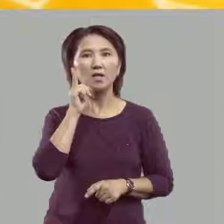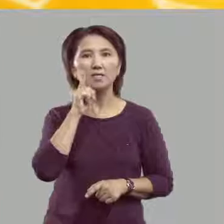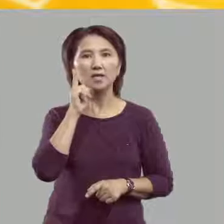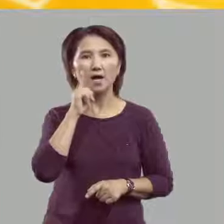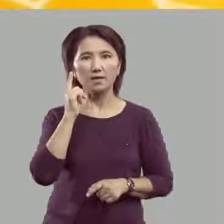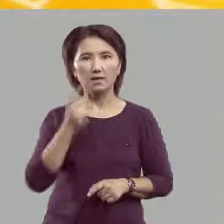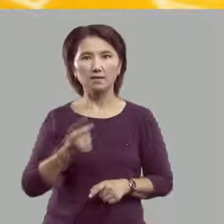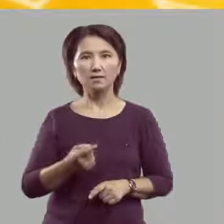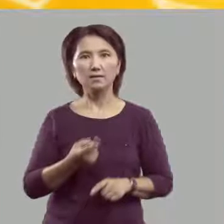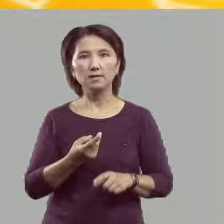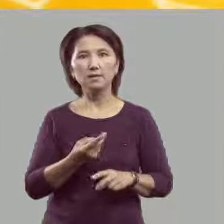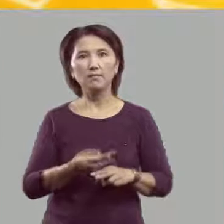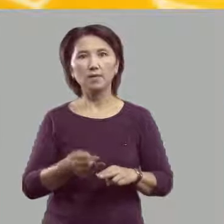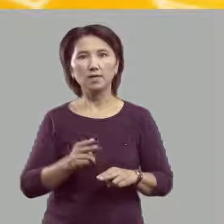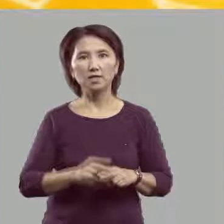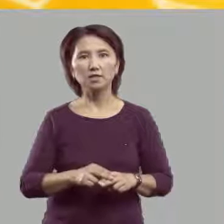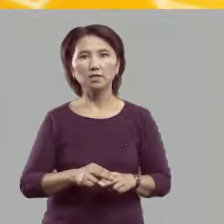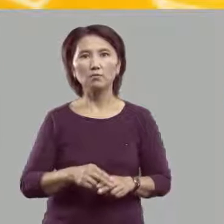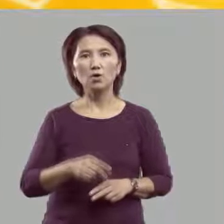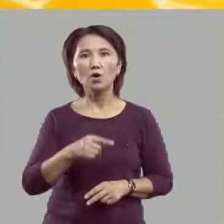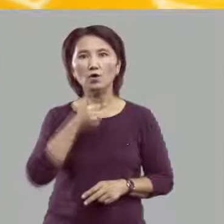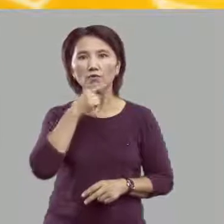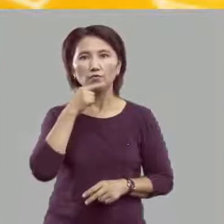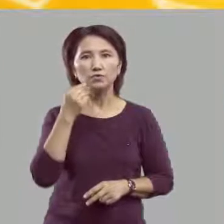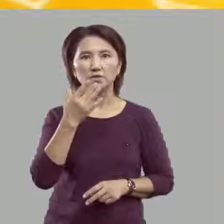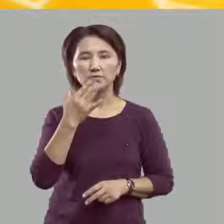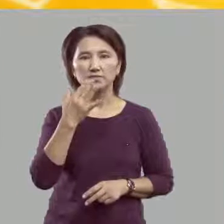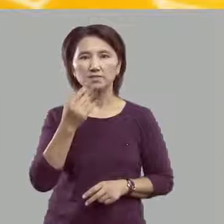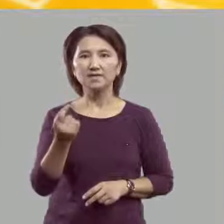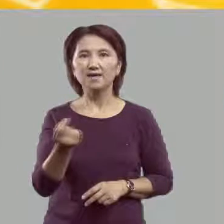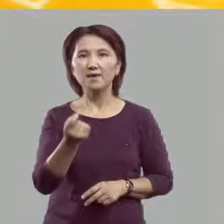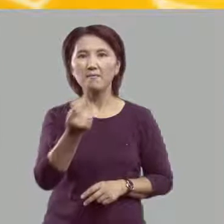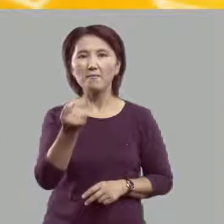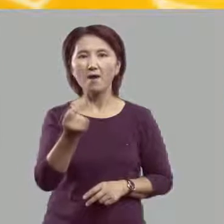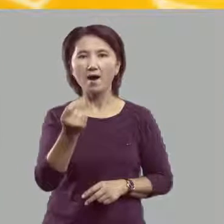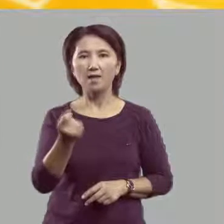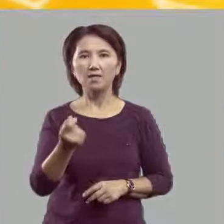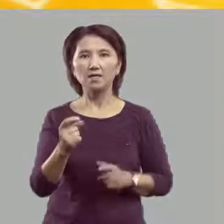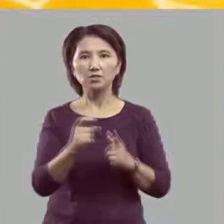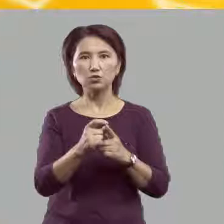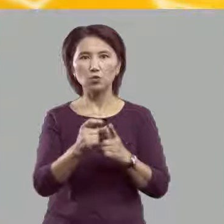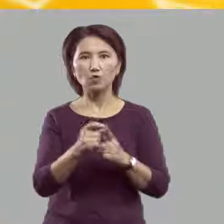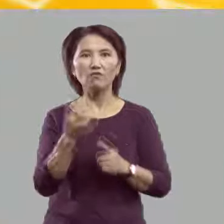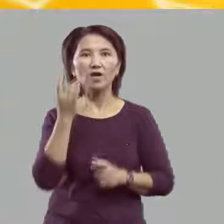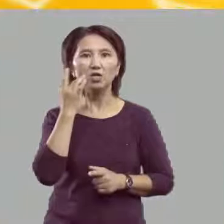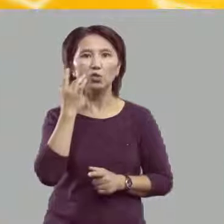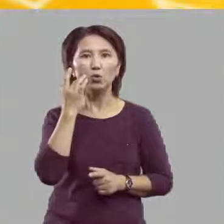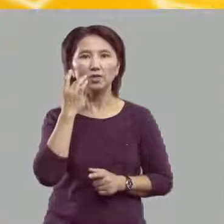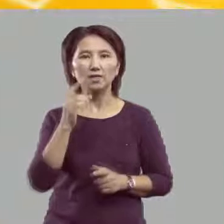мало слов, которые начинаются с этой буквы.